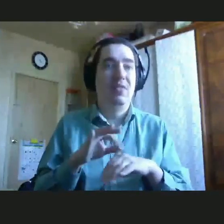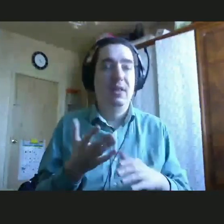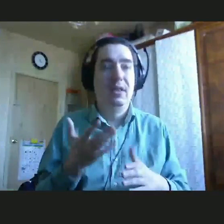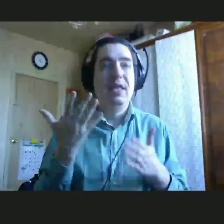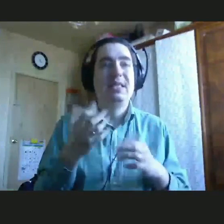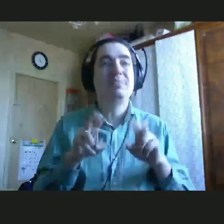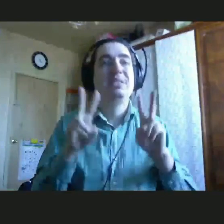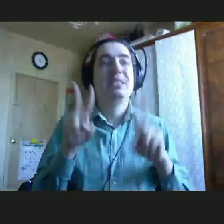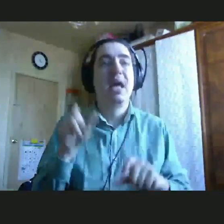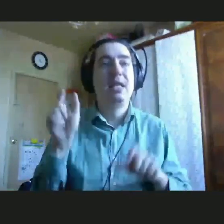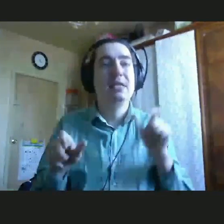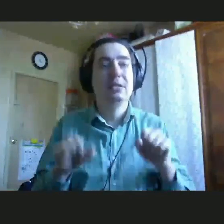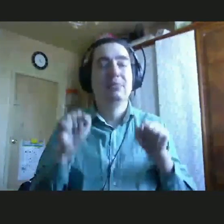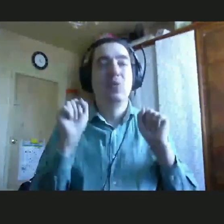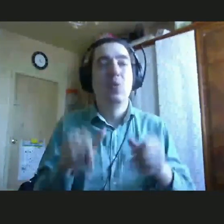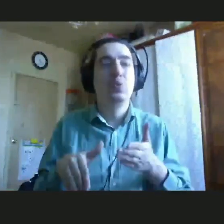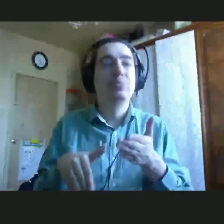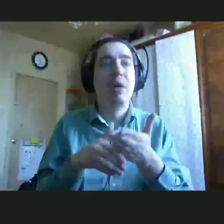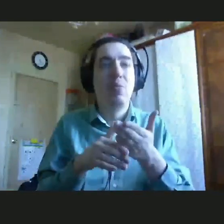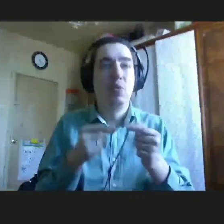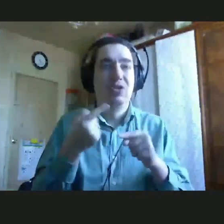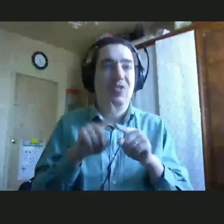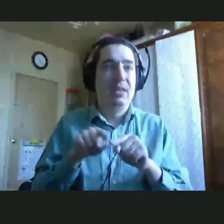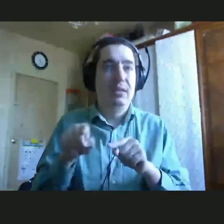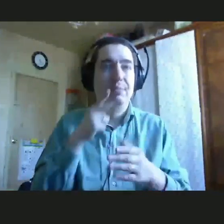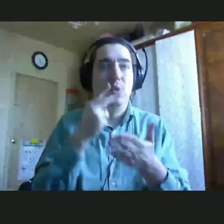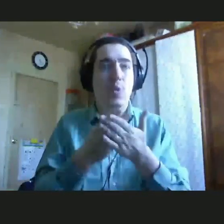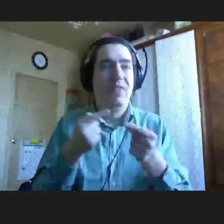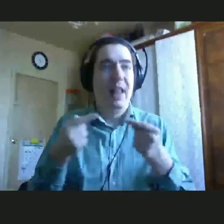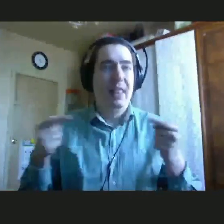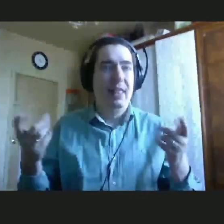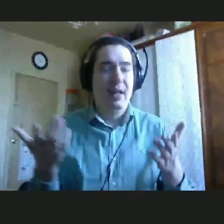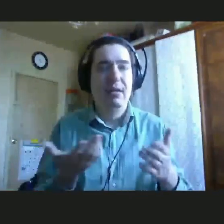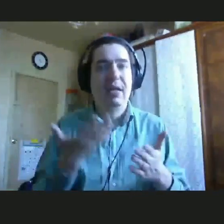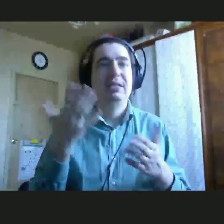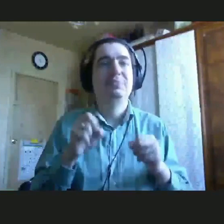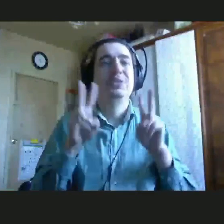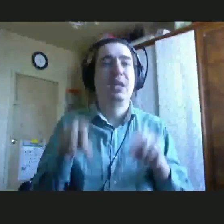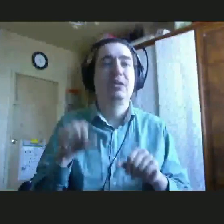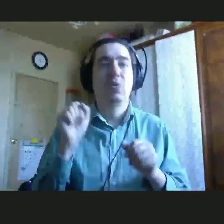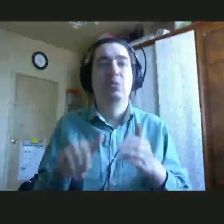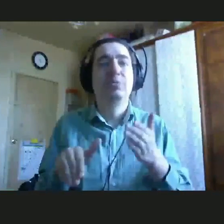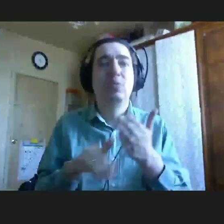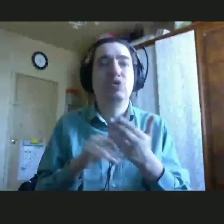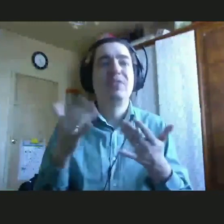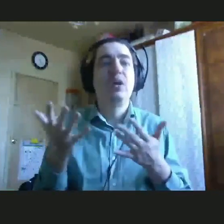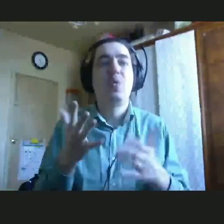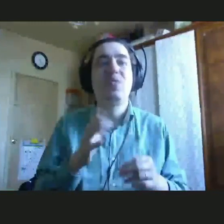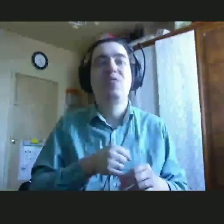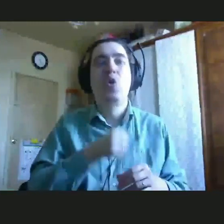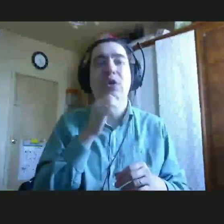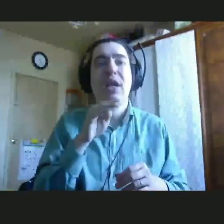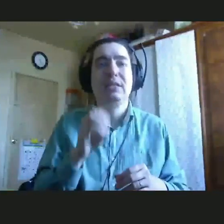специалисты могут помочь с тем или иным проявлением, какие специалисты могут помочь и в каком возрасте справиться с